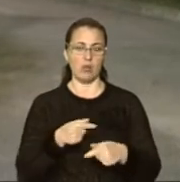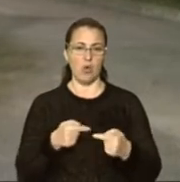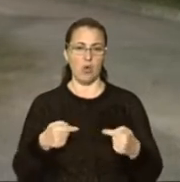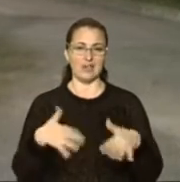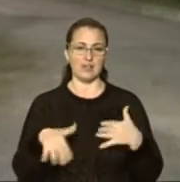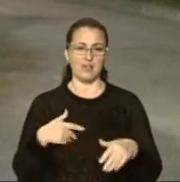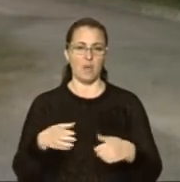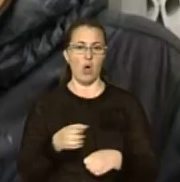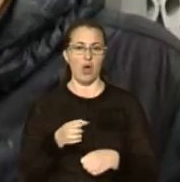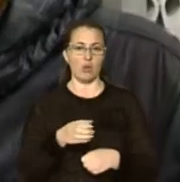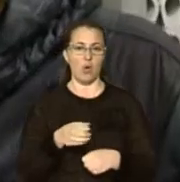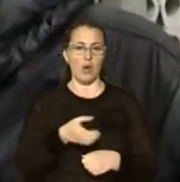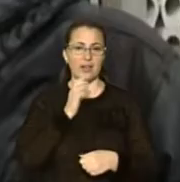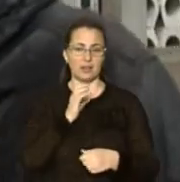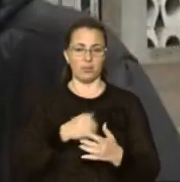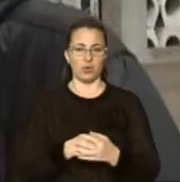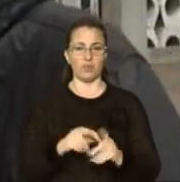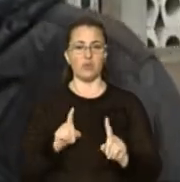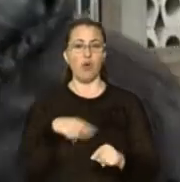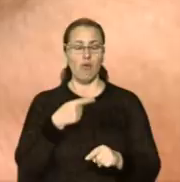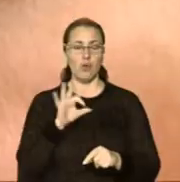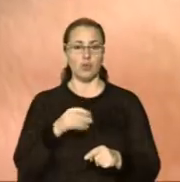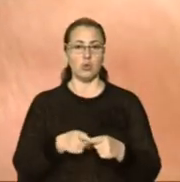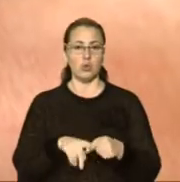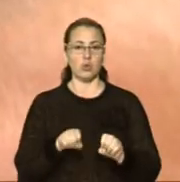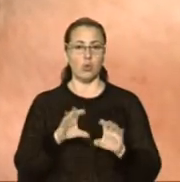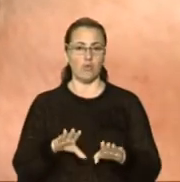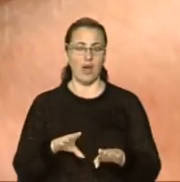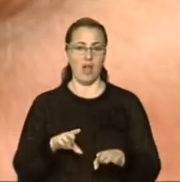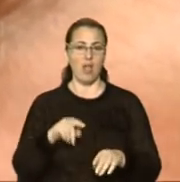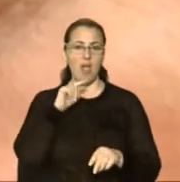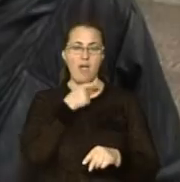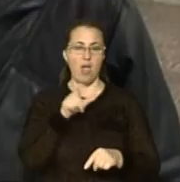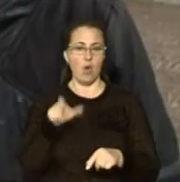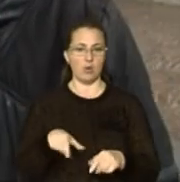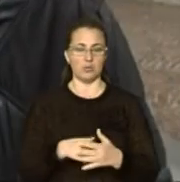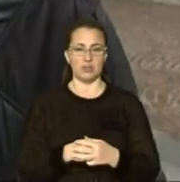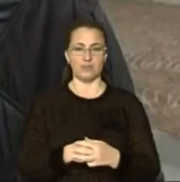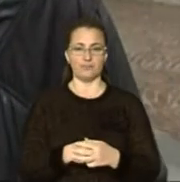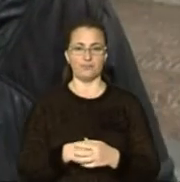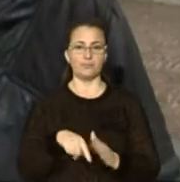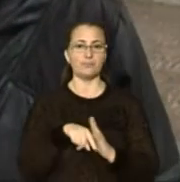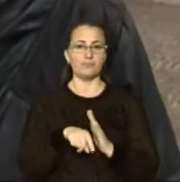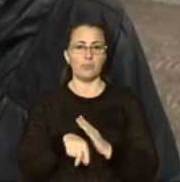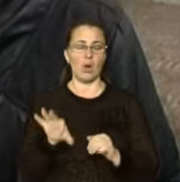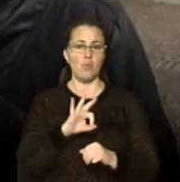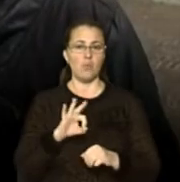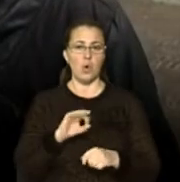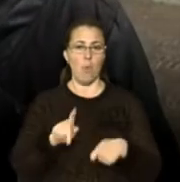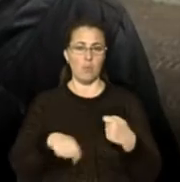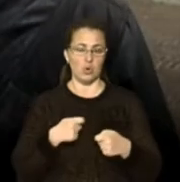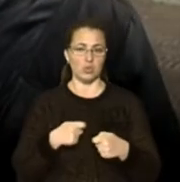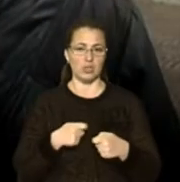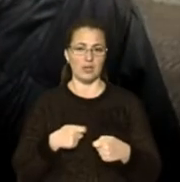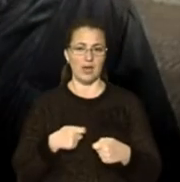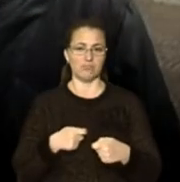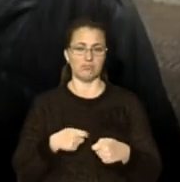слабоалкогольних напоїв. Ось що каже про цю ухвалу міської ради економіст Віктор Борщевський. В даному разі йдеться питання про порушення здорової